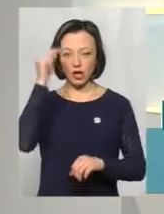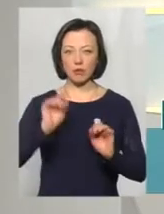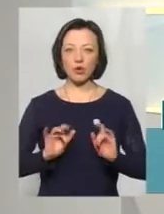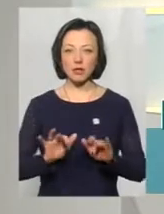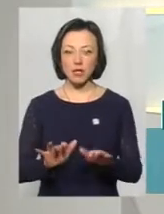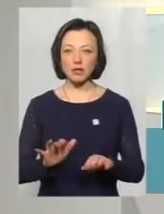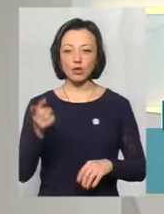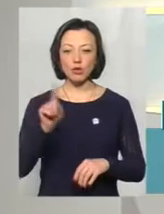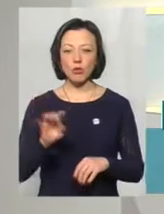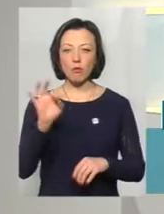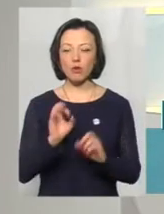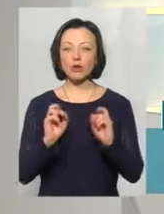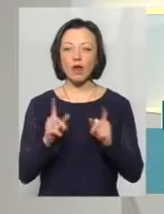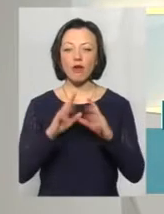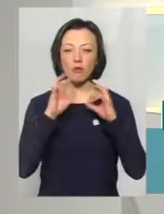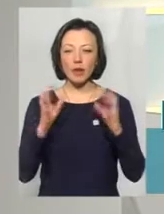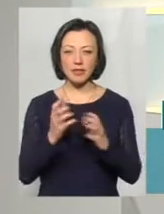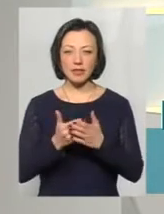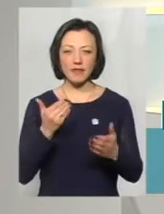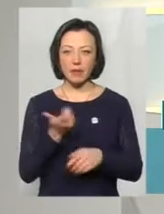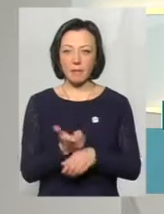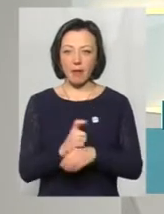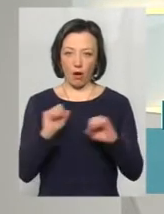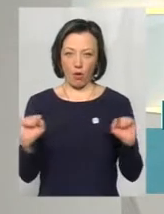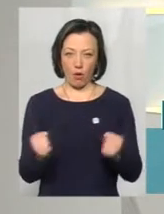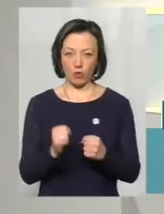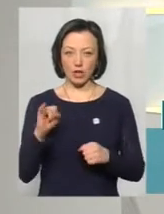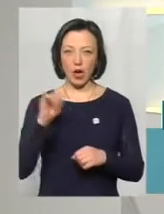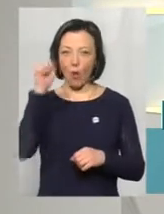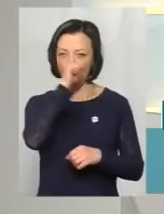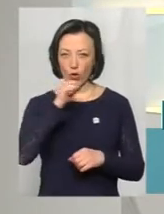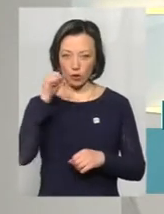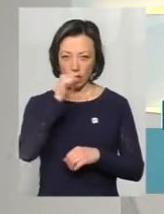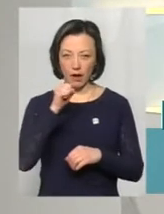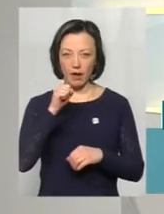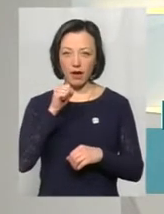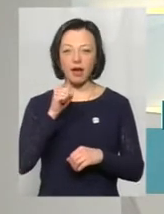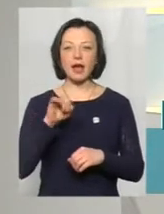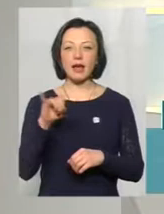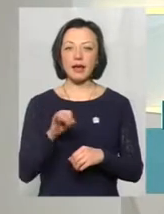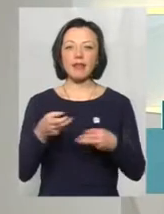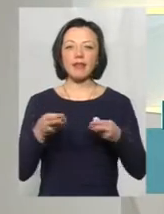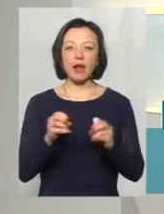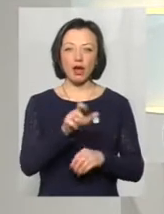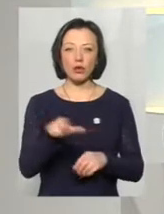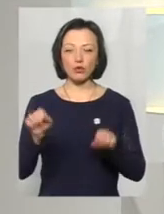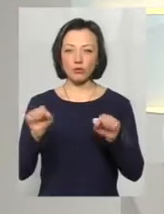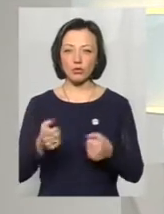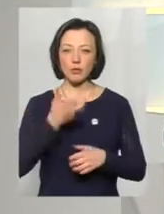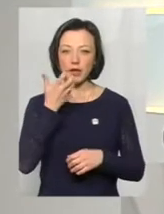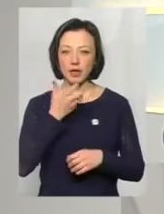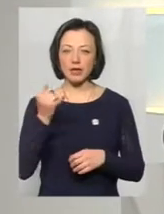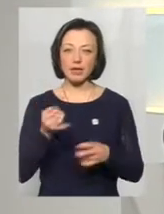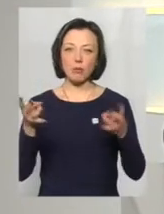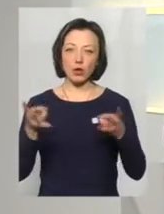процес. Тому про те, як вберегтися від переохолодження та обмороження, та де краяни можуть відігрітися